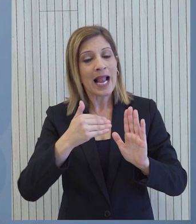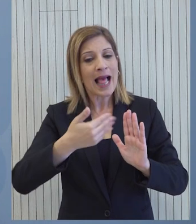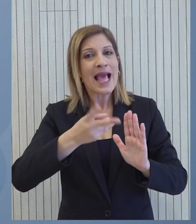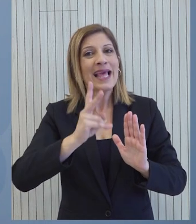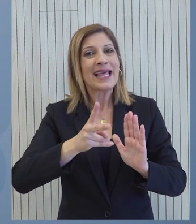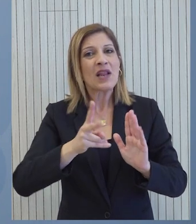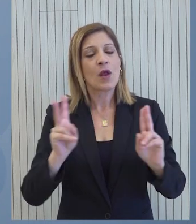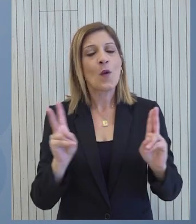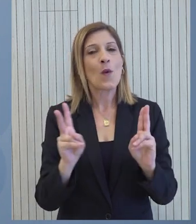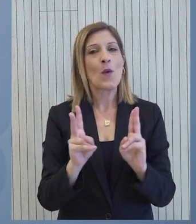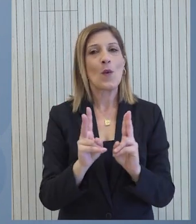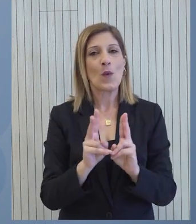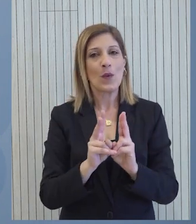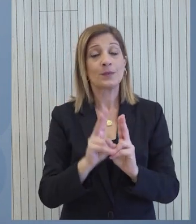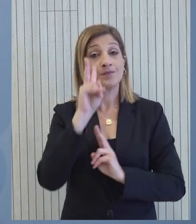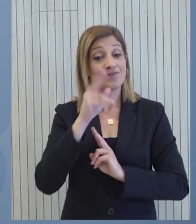φαίνεται να έχουν μειωθεί.